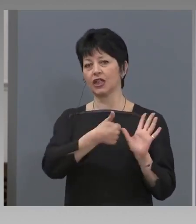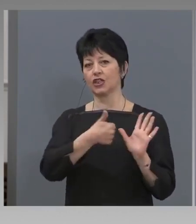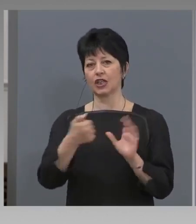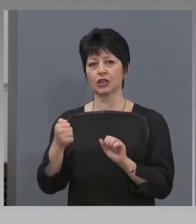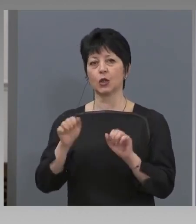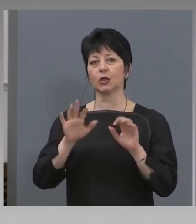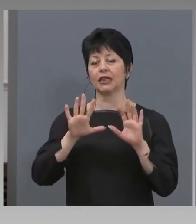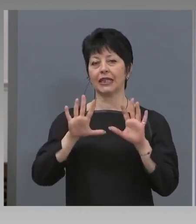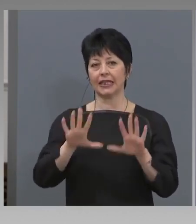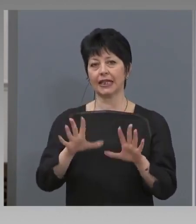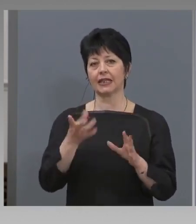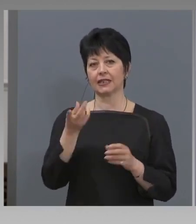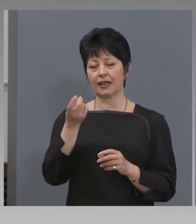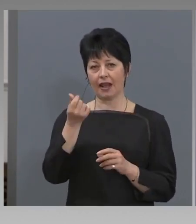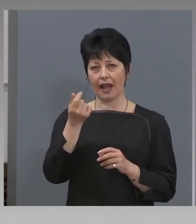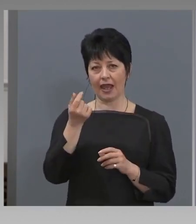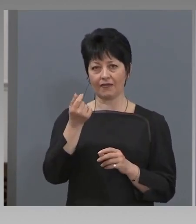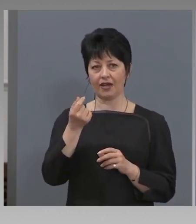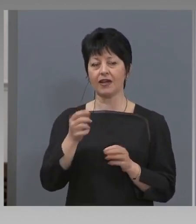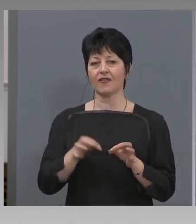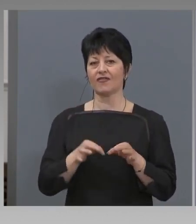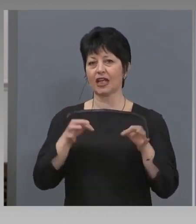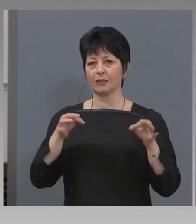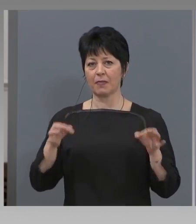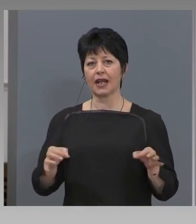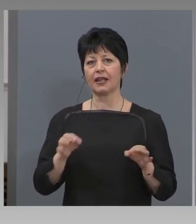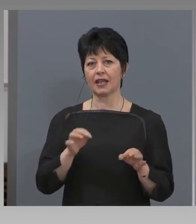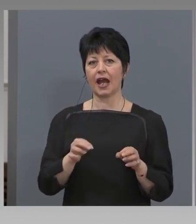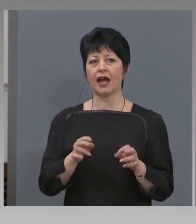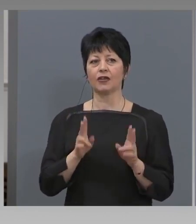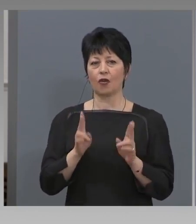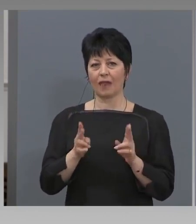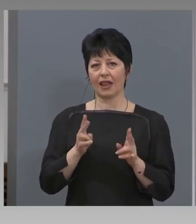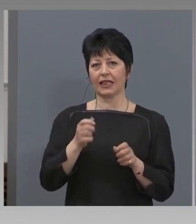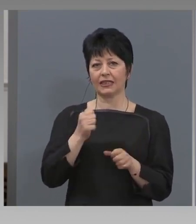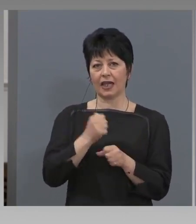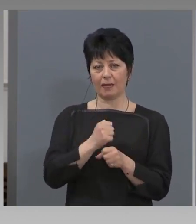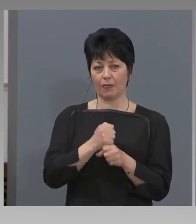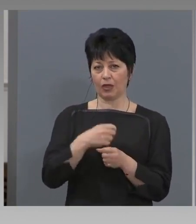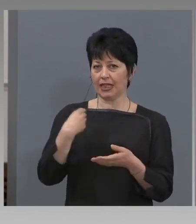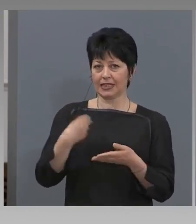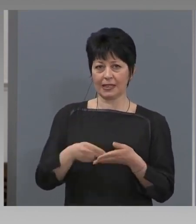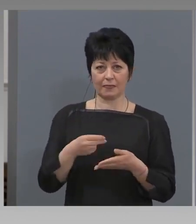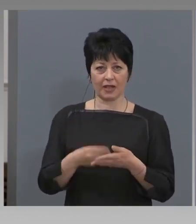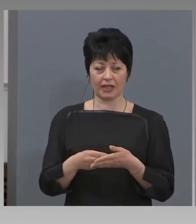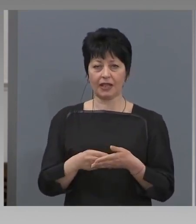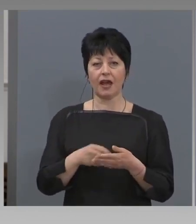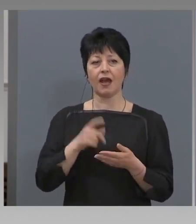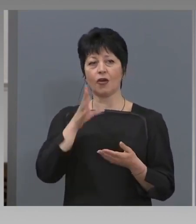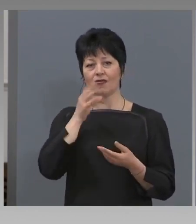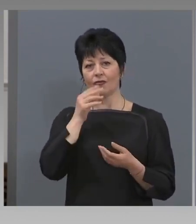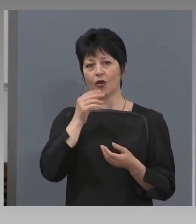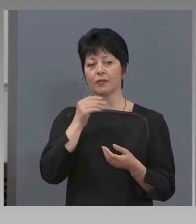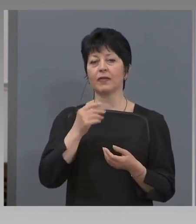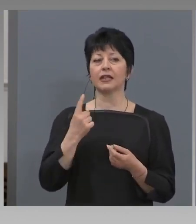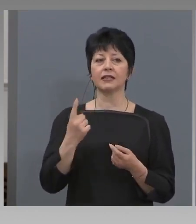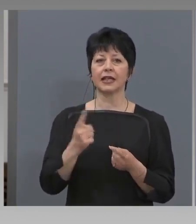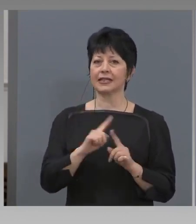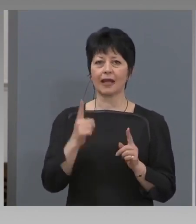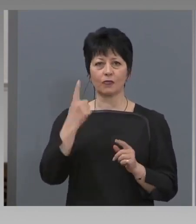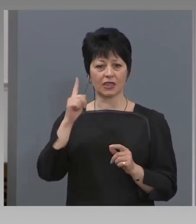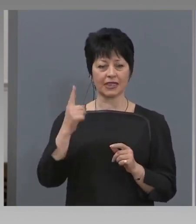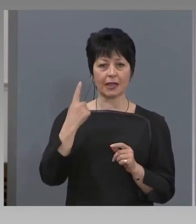колкото е размера на минималната работна заплата. Тоест, ако говорим за самотен родител, независимо дали това е майка или баща, говорим за